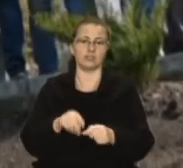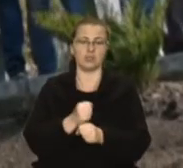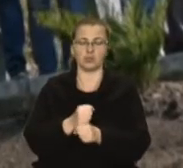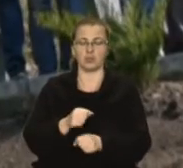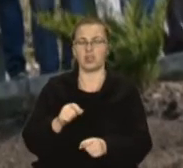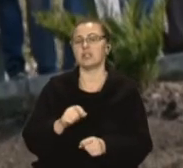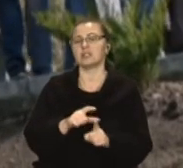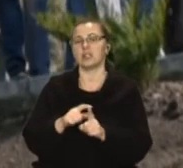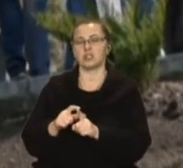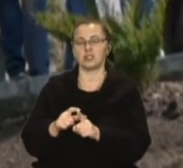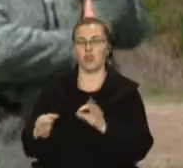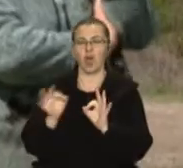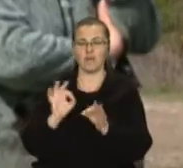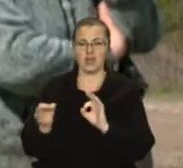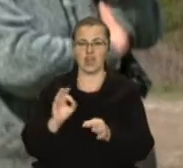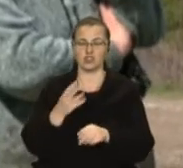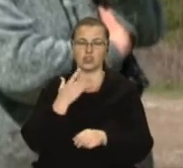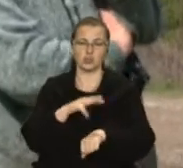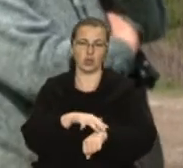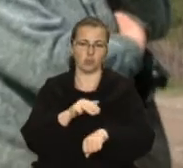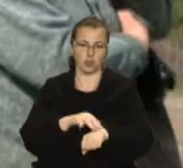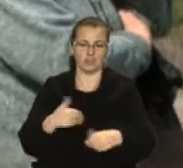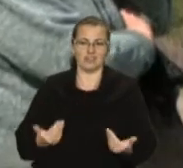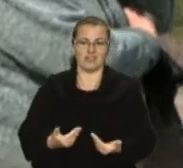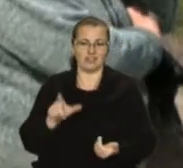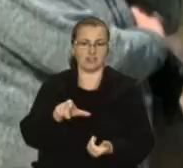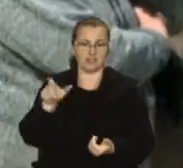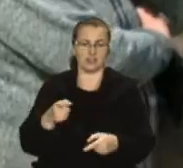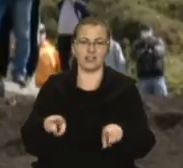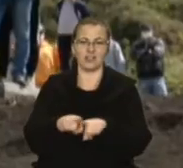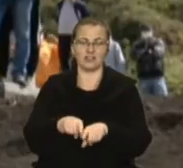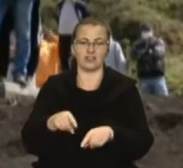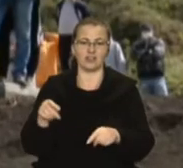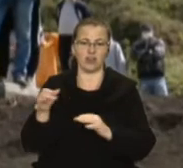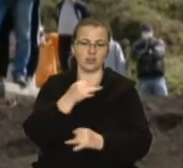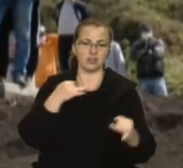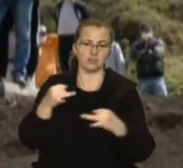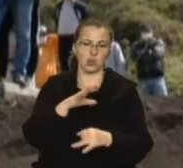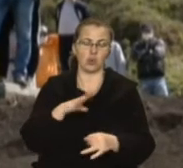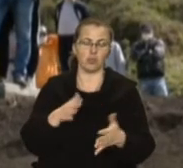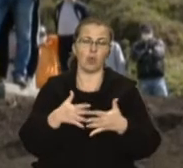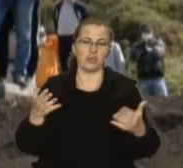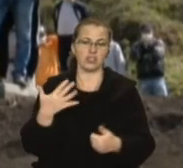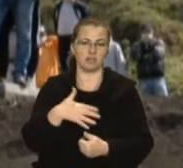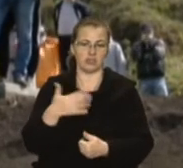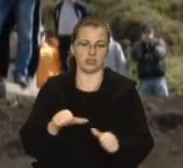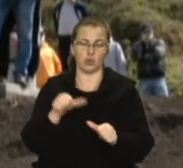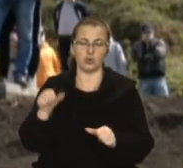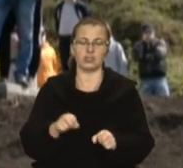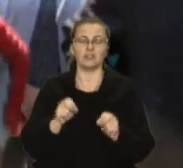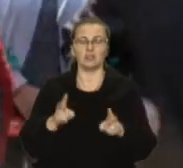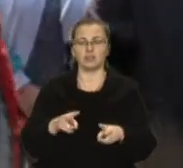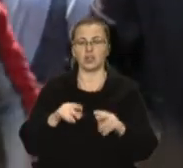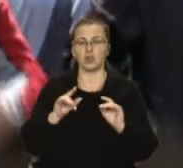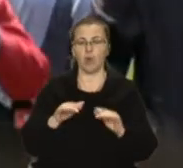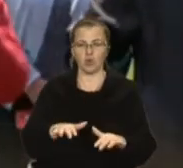речниці Національної поліції Світлани Добровольської, мешканців на таких зборах села було понад 50. Окрім кримінального провадження